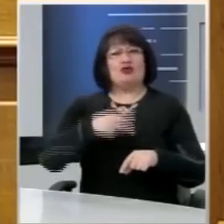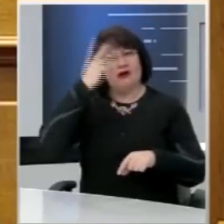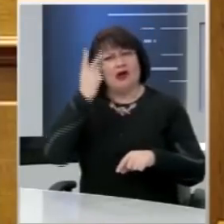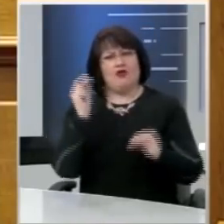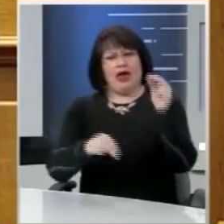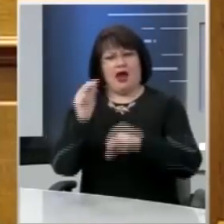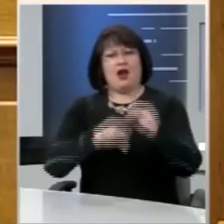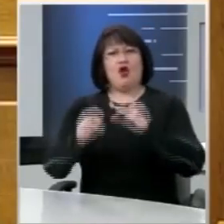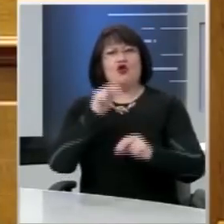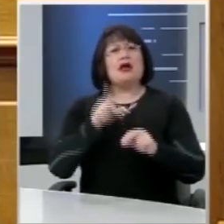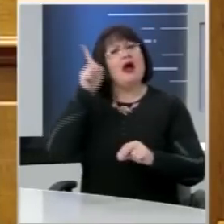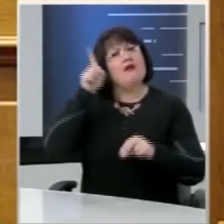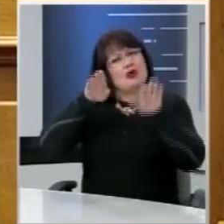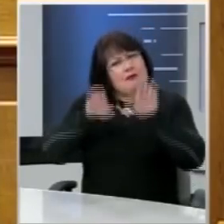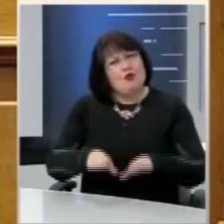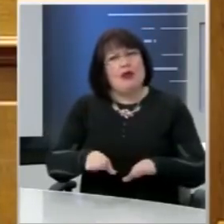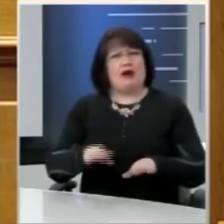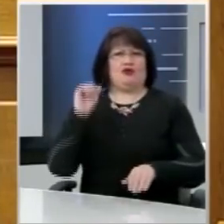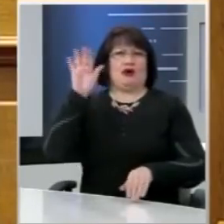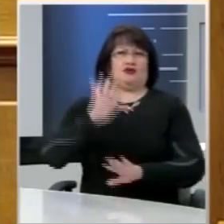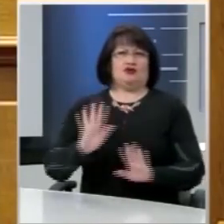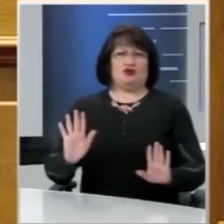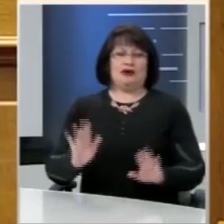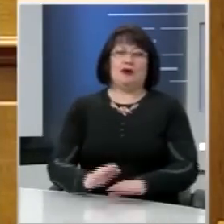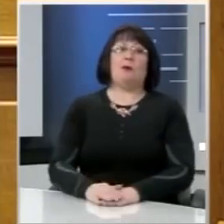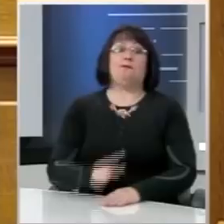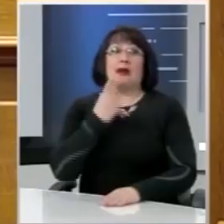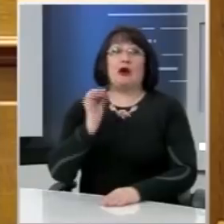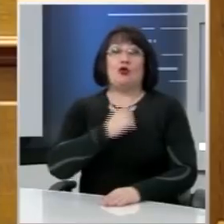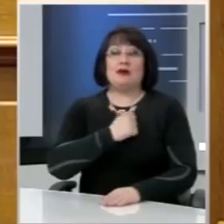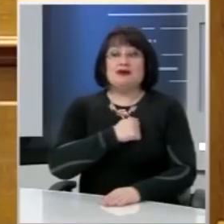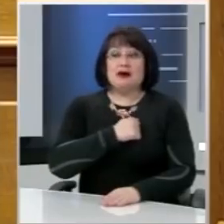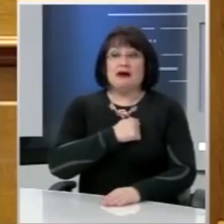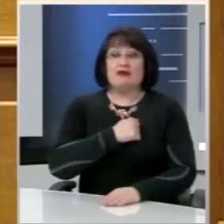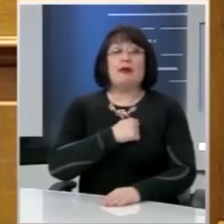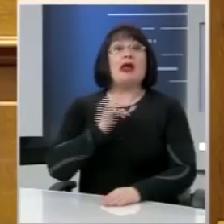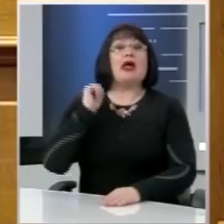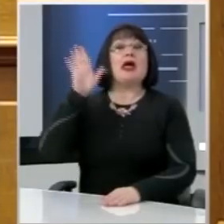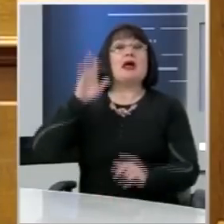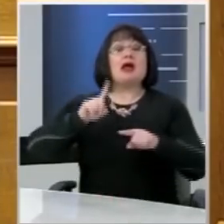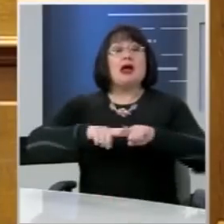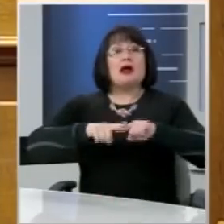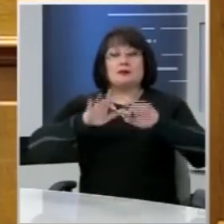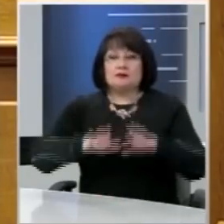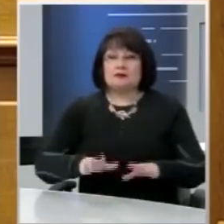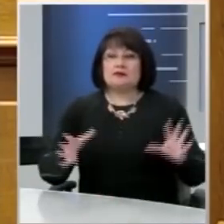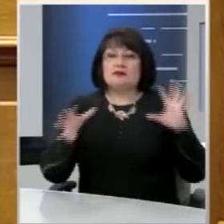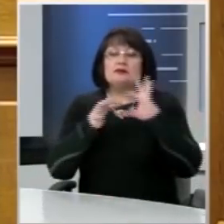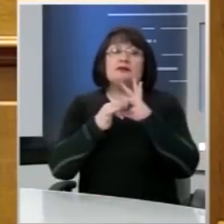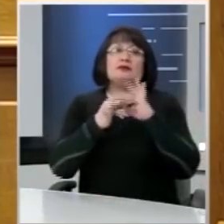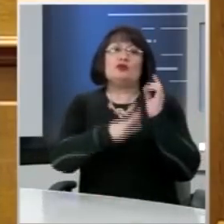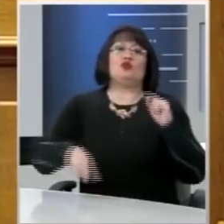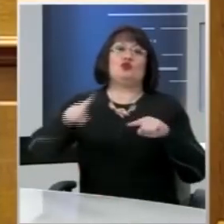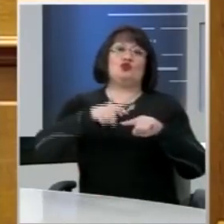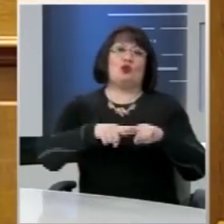δικαίωμα από τον τόπο διαμονής τους. Γιατί θεωρούμε αυτόν τον κόσμο αναπόσπαστο τμήμα του